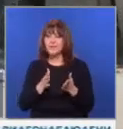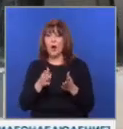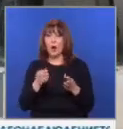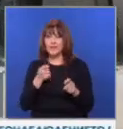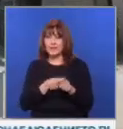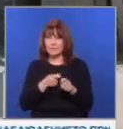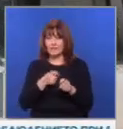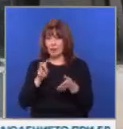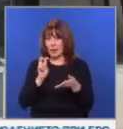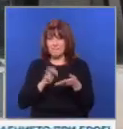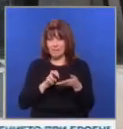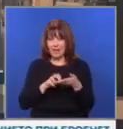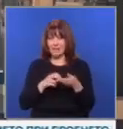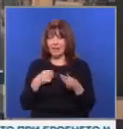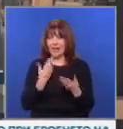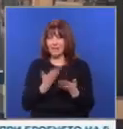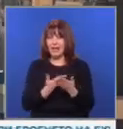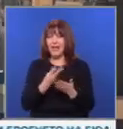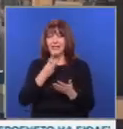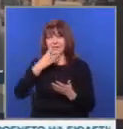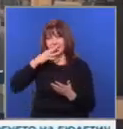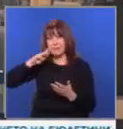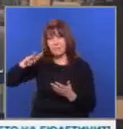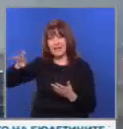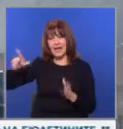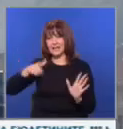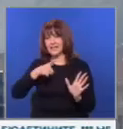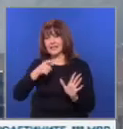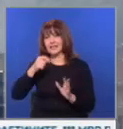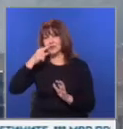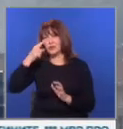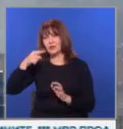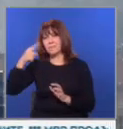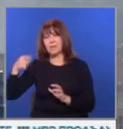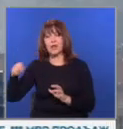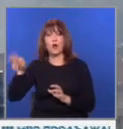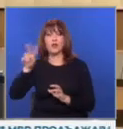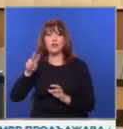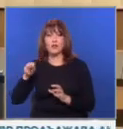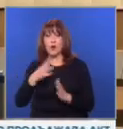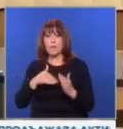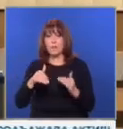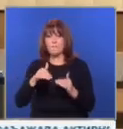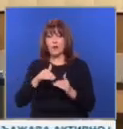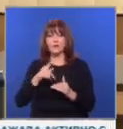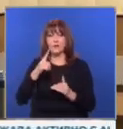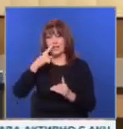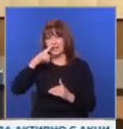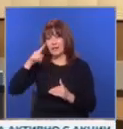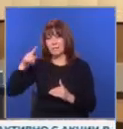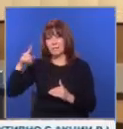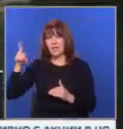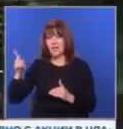създаването си банката е отпуснула около 3 милиарда и 700 милиона долара на повече от 1 милион и 800